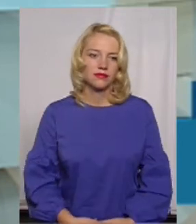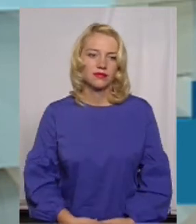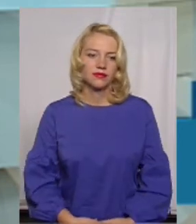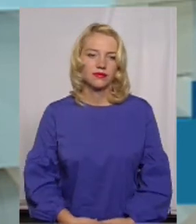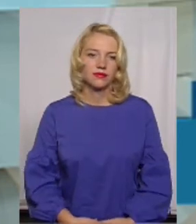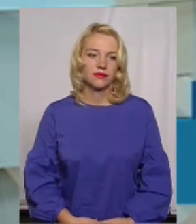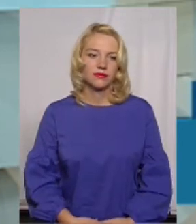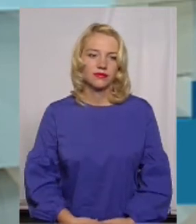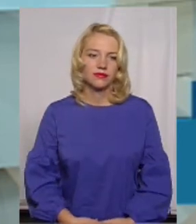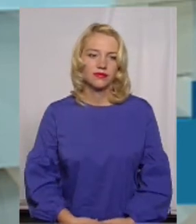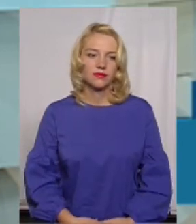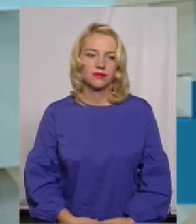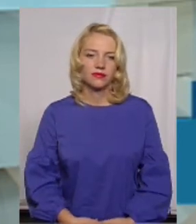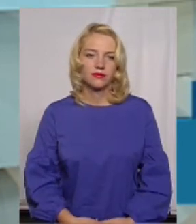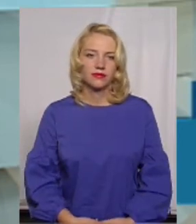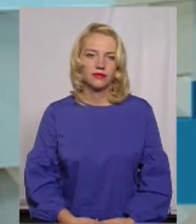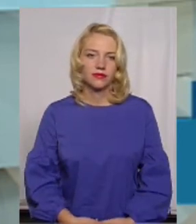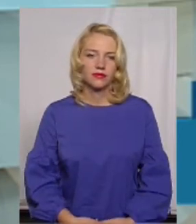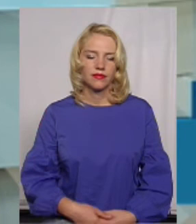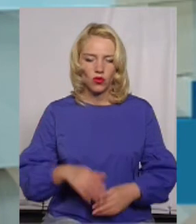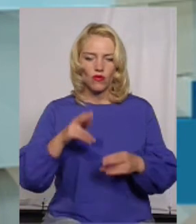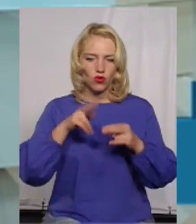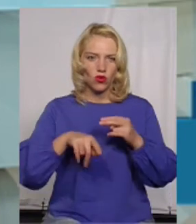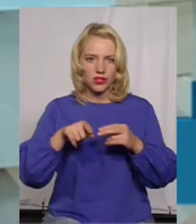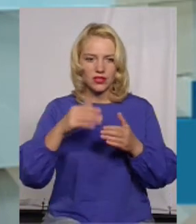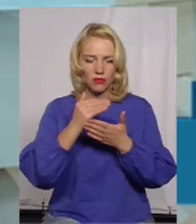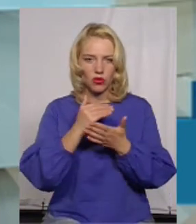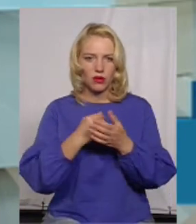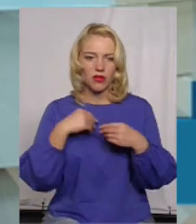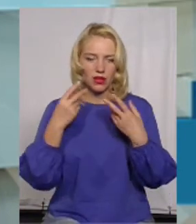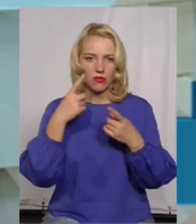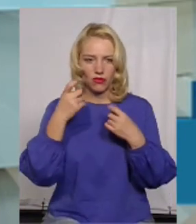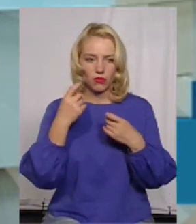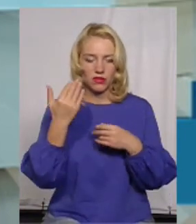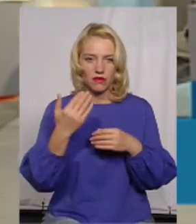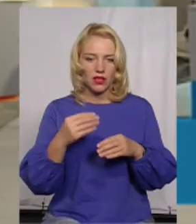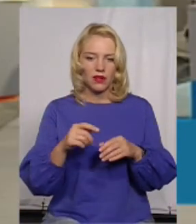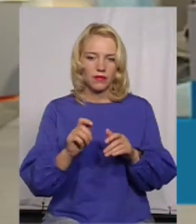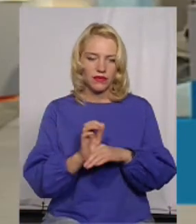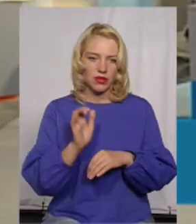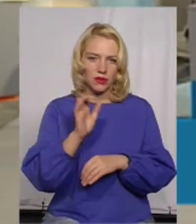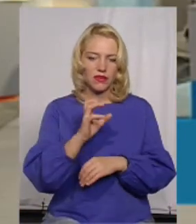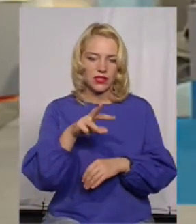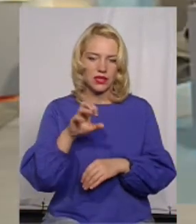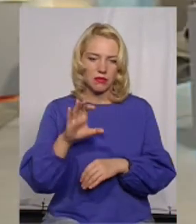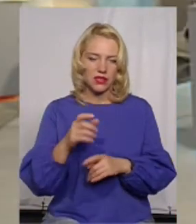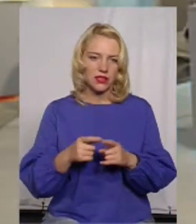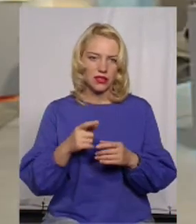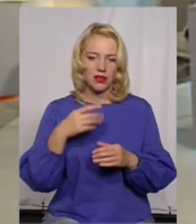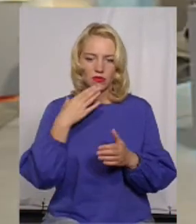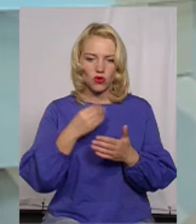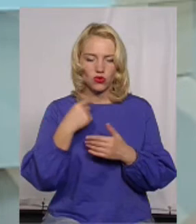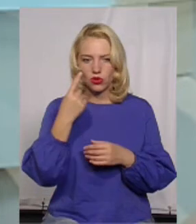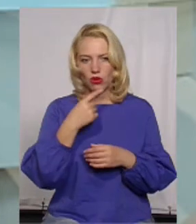Ну, в кінці, можливо, навіть не знайти. Добро, ми хотімо поясню. Тобто, ви відправили есемескою, там є, ви вказуєте свій особовий